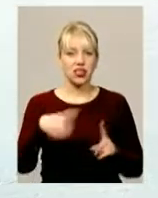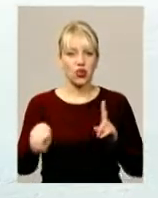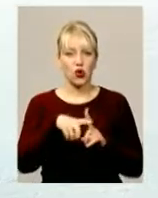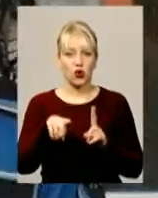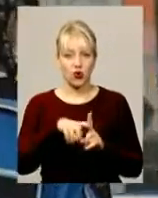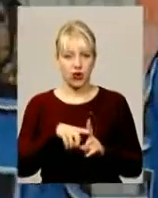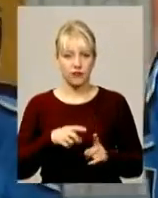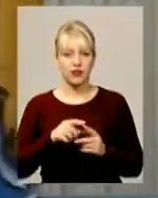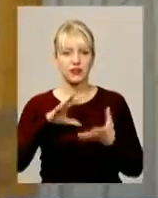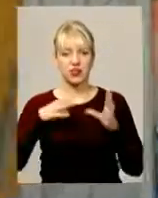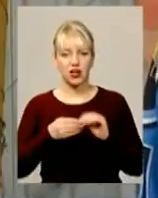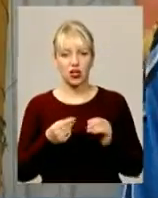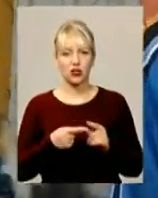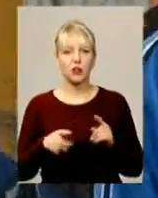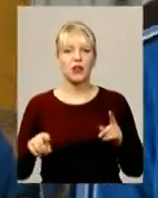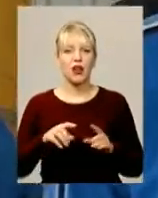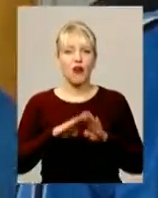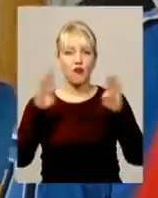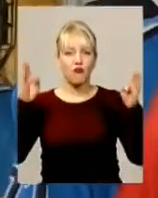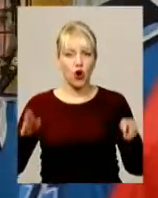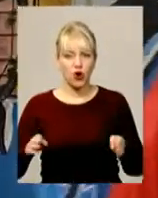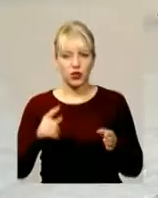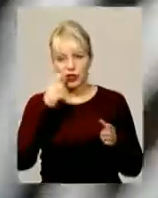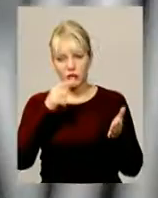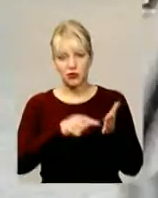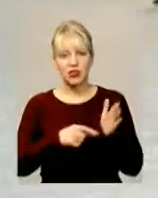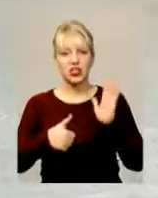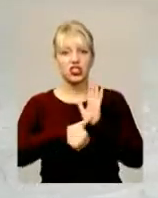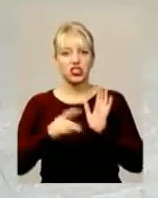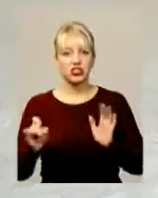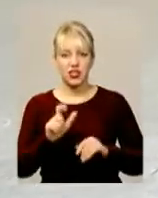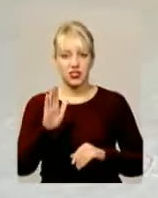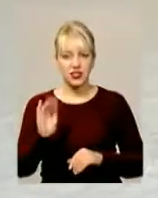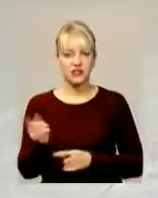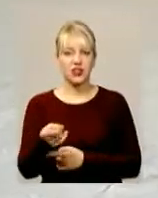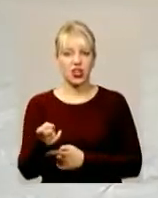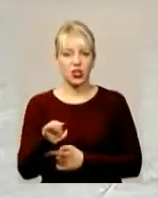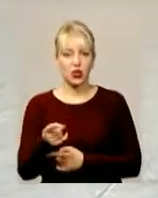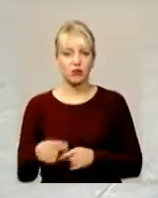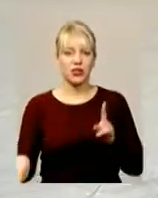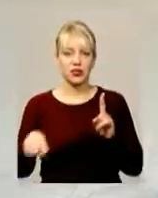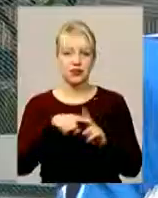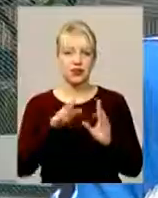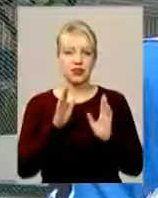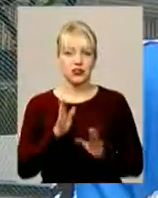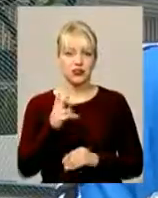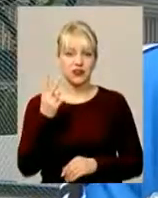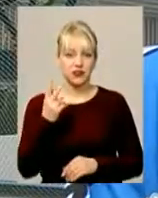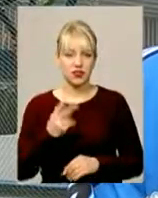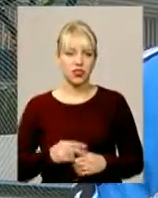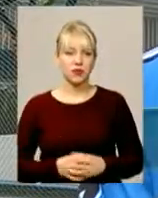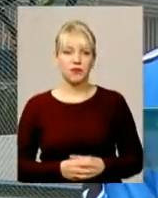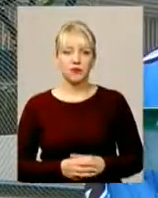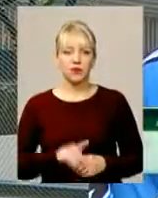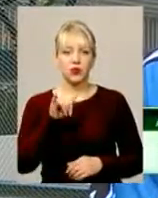подолянами. Загалом у ворота суперника хмельничани поцілили шість разів, тернополяни з шайбу в сітку направили двічі. В них був